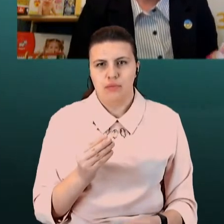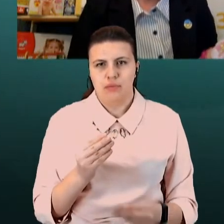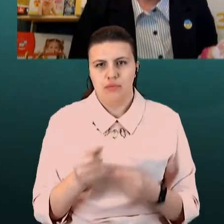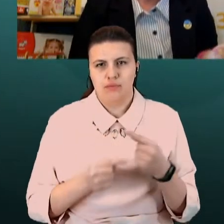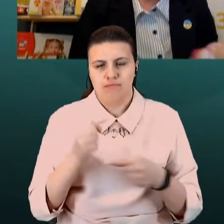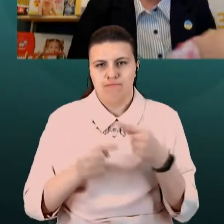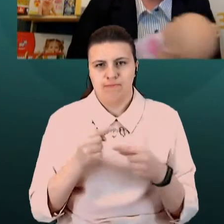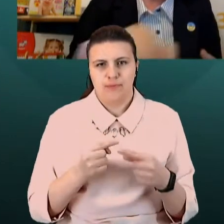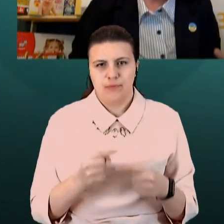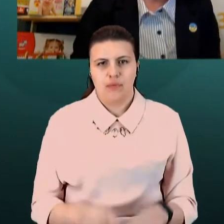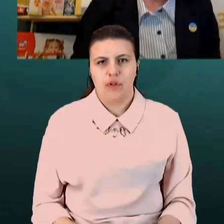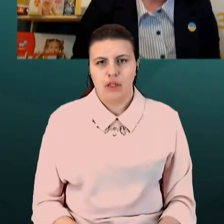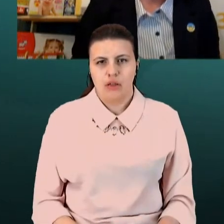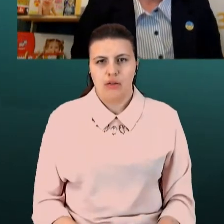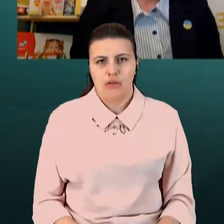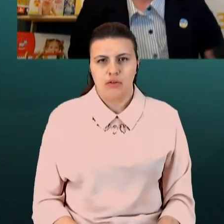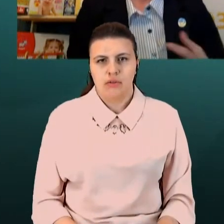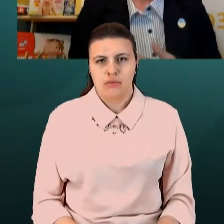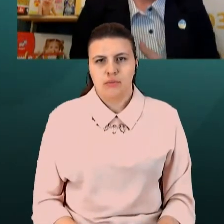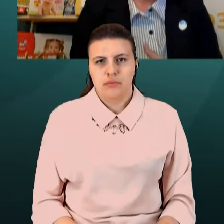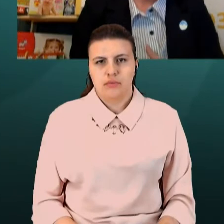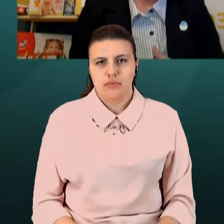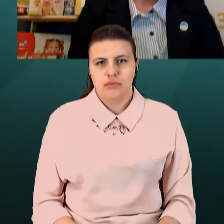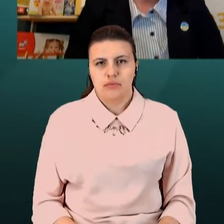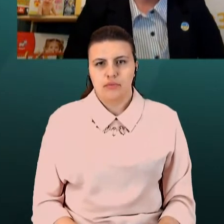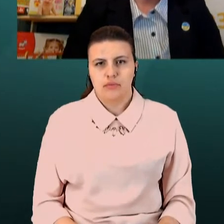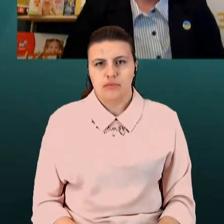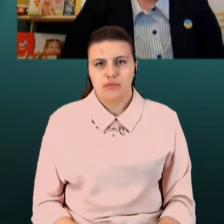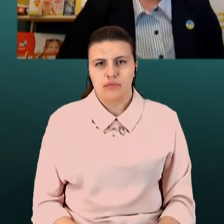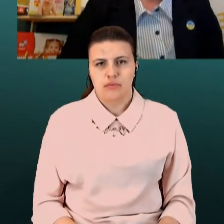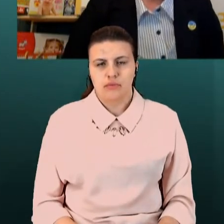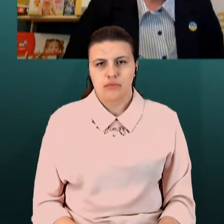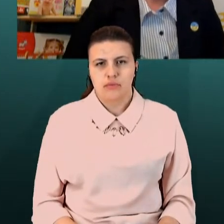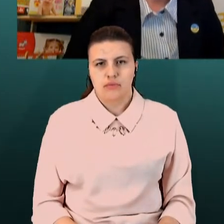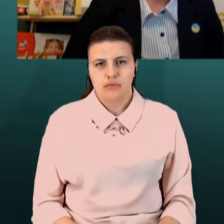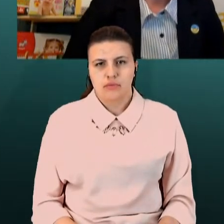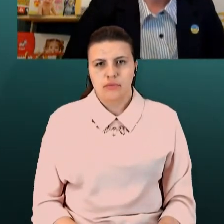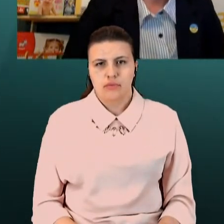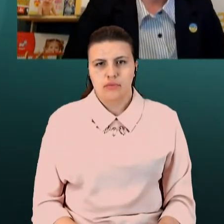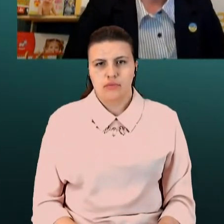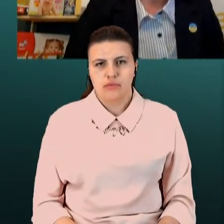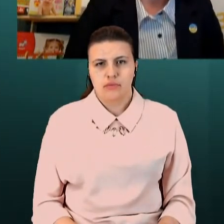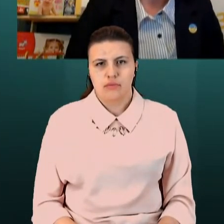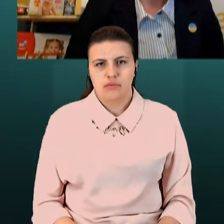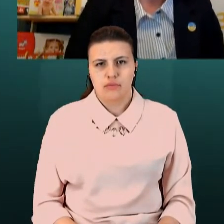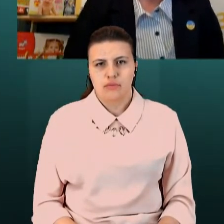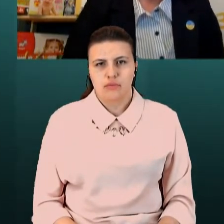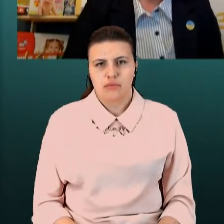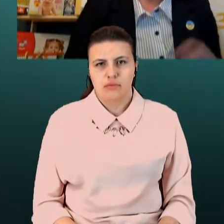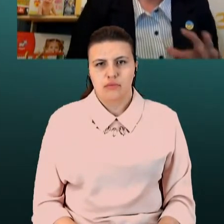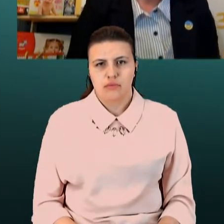Головніше питання, як вже признати оригінал безпечної підробки, ви, вперше, дивіться на маркування,